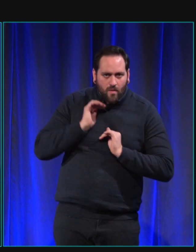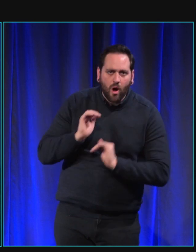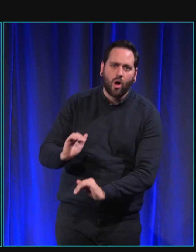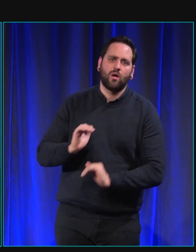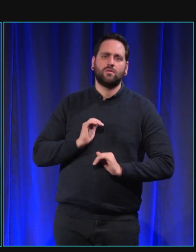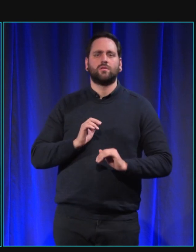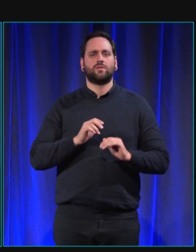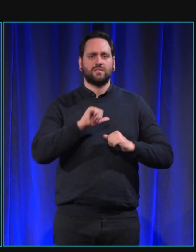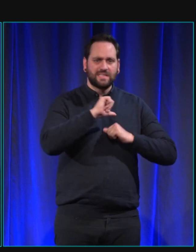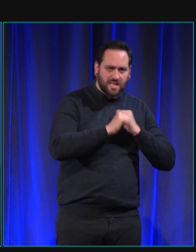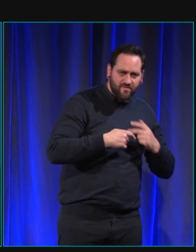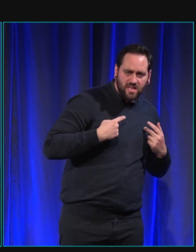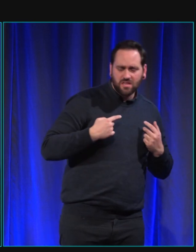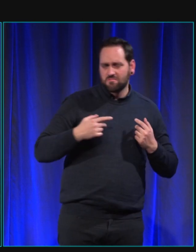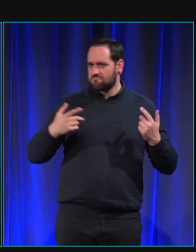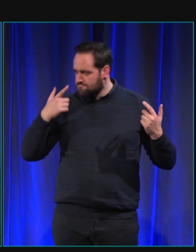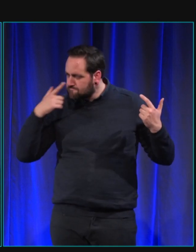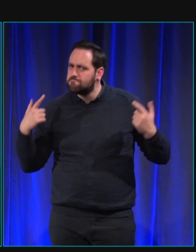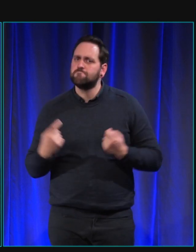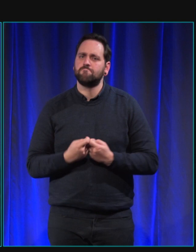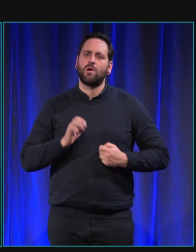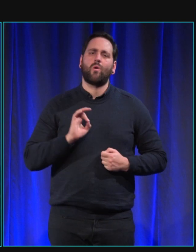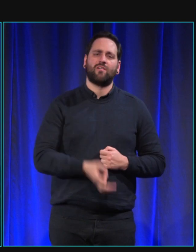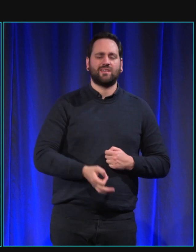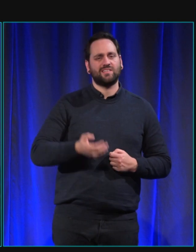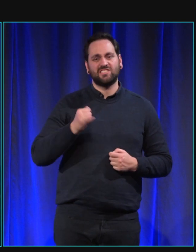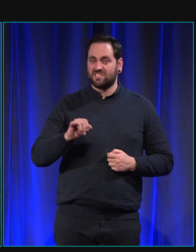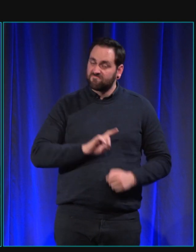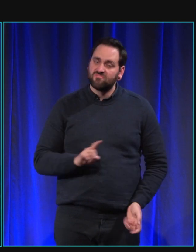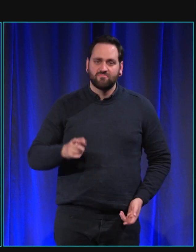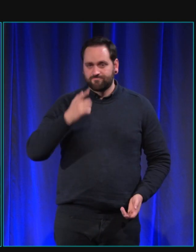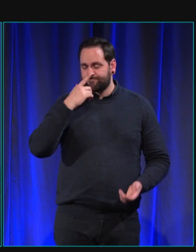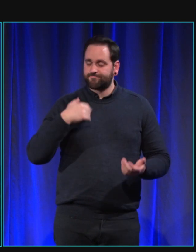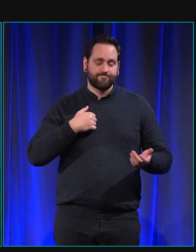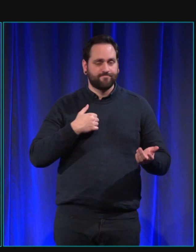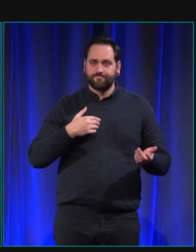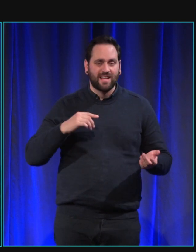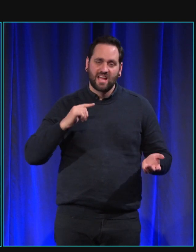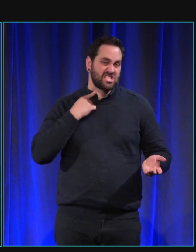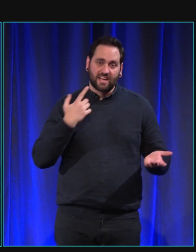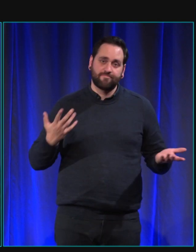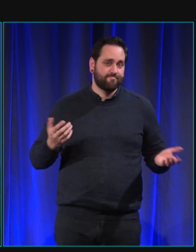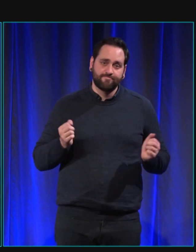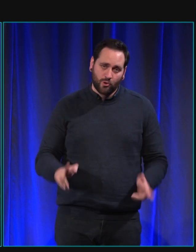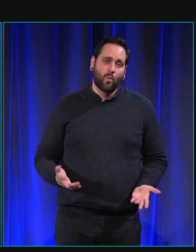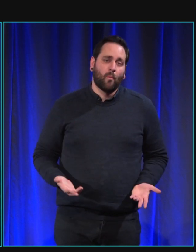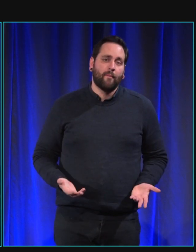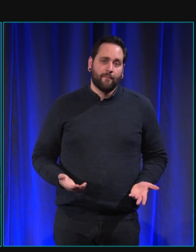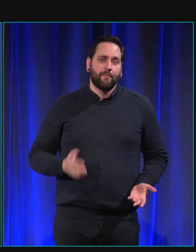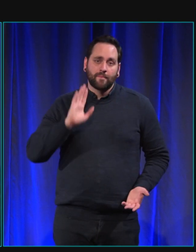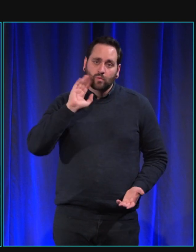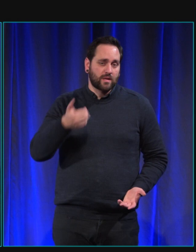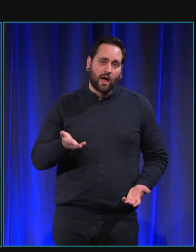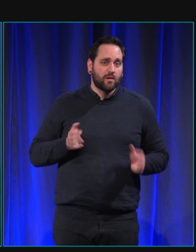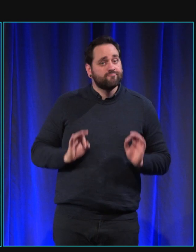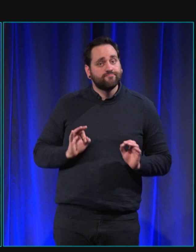correspond le binôme sera un échec donc effectivement il faut que le